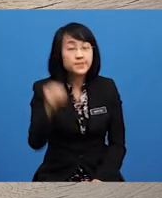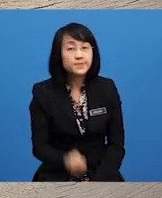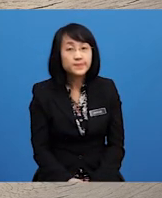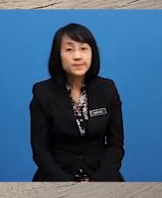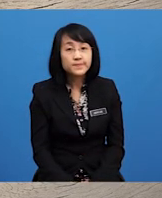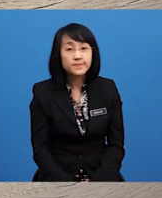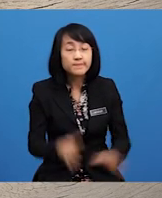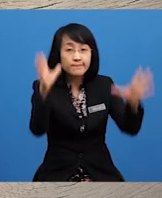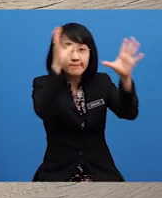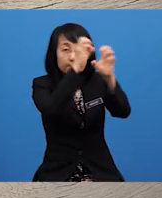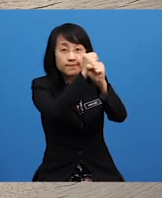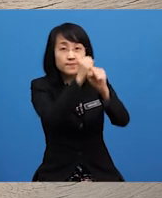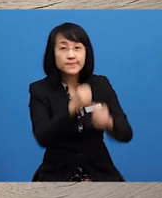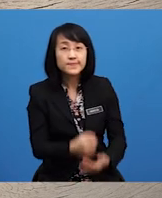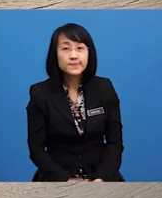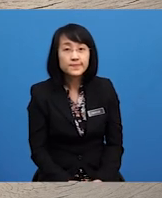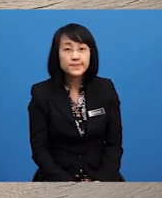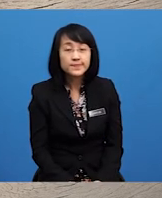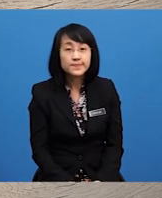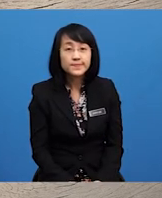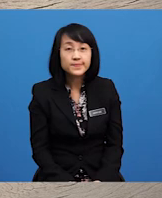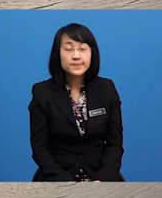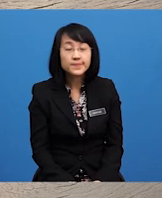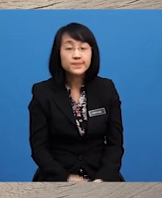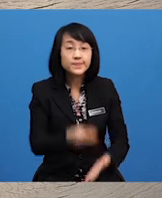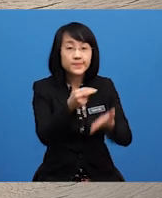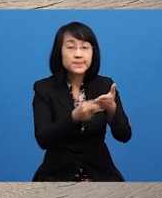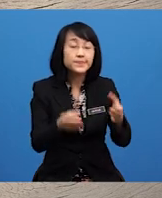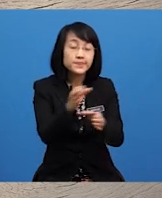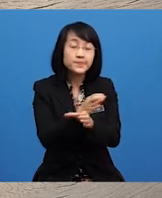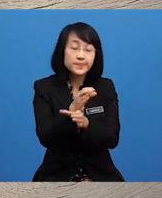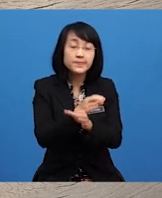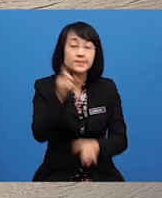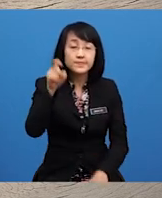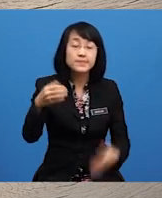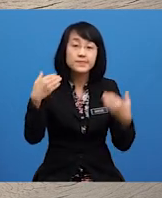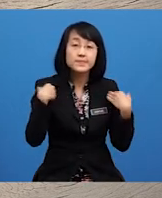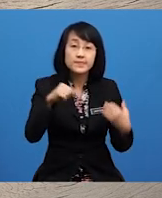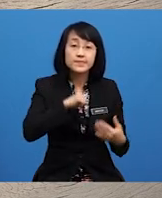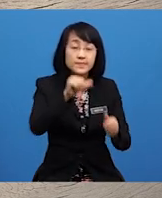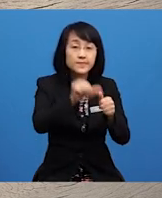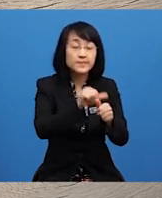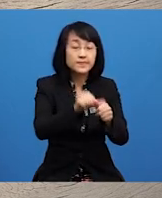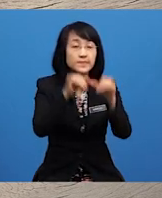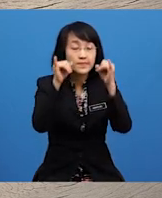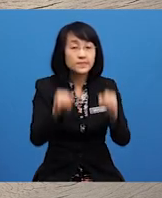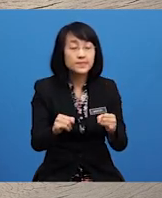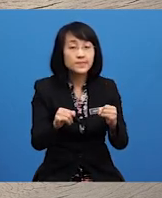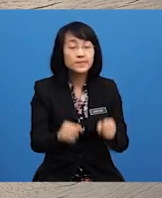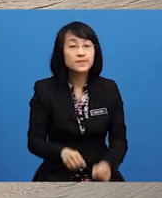Kesimpulannya Nilai Perihatin Perlu Ada Dalam Diri Setiap Insan Agar Dapat